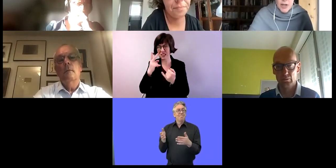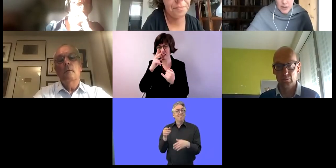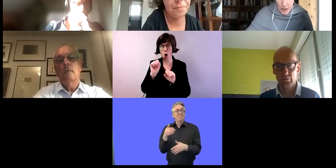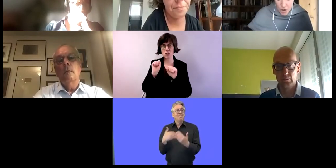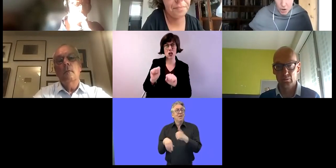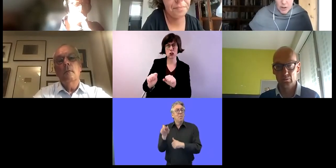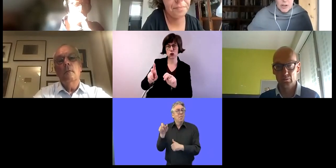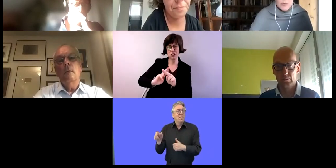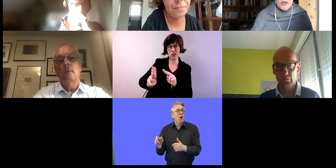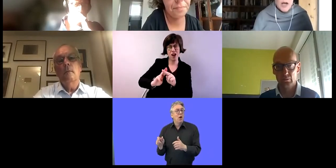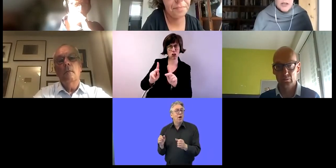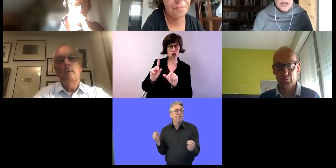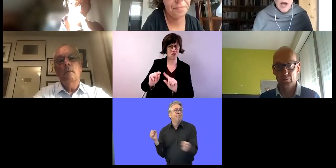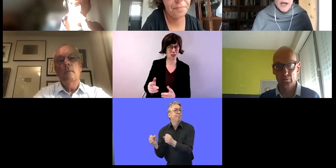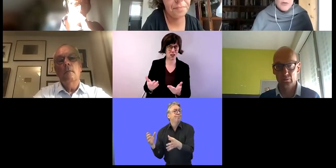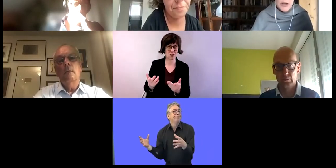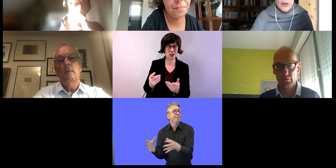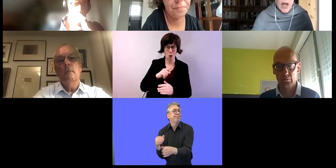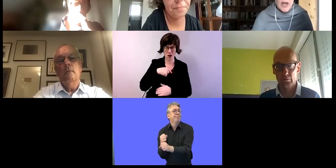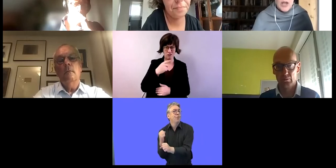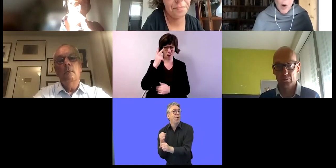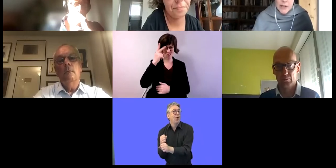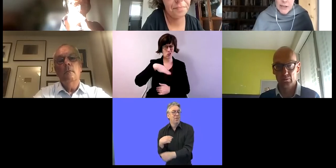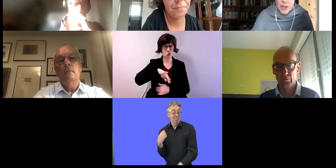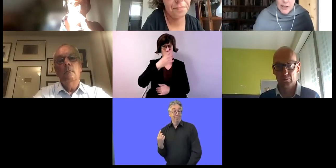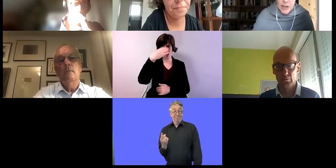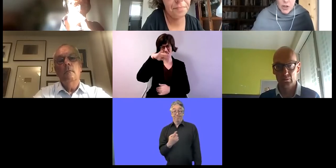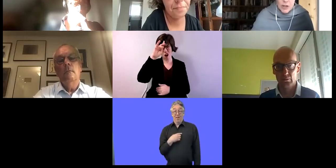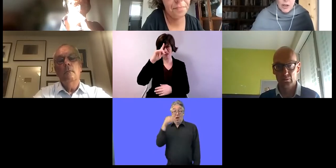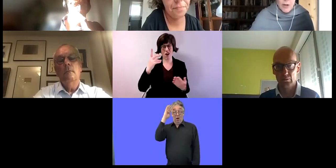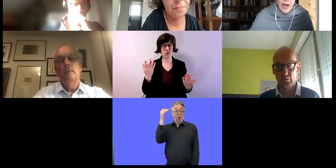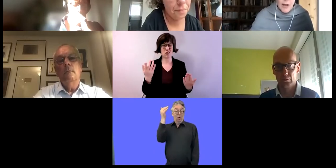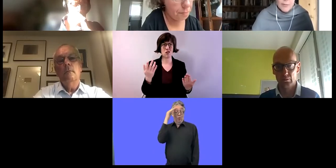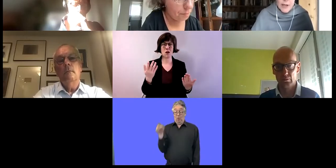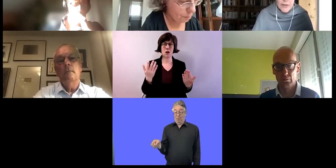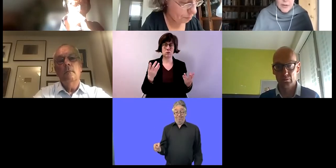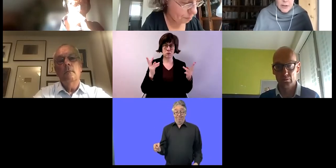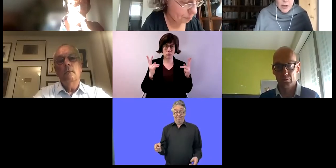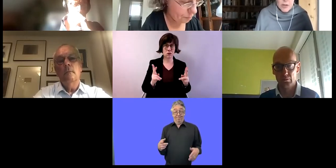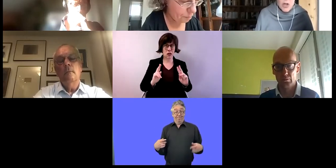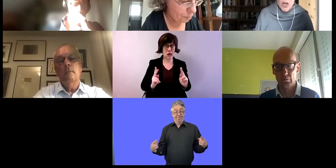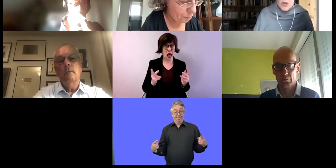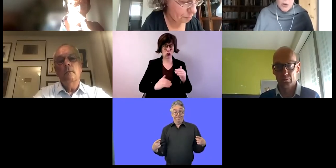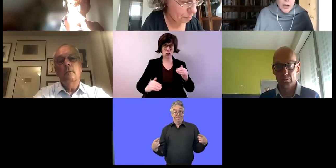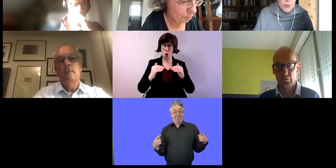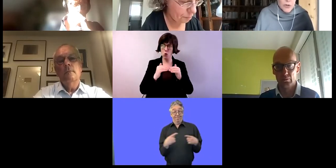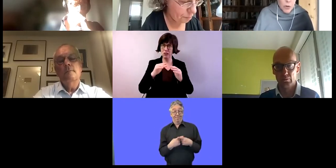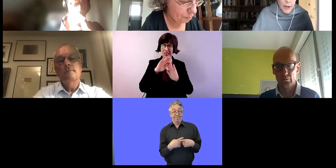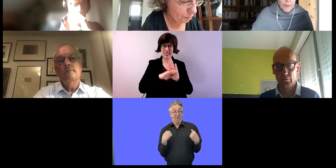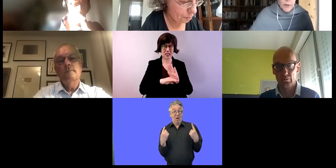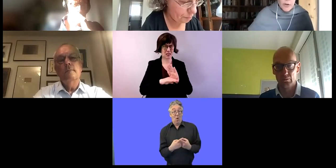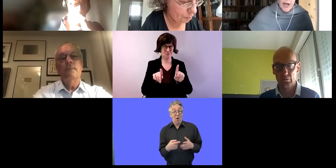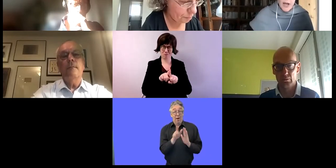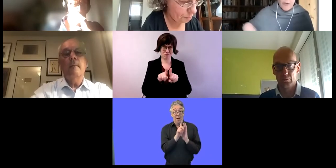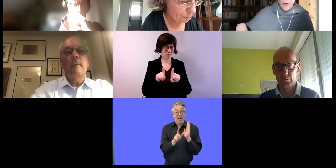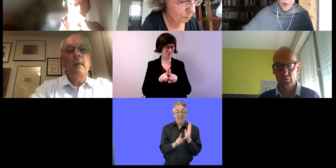anzunehmen. Denn wir als Nation waren uns wohl bewusst darüber, dass das nicht der Gleichstellungsgesetzgebung entspricht, die